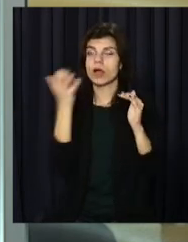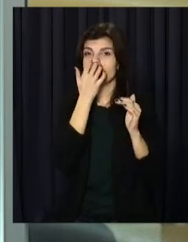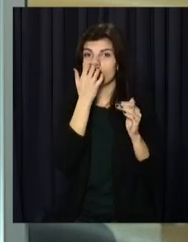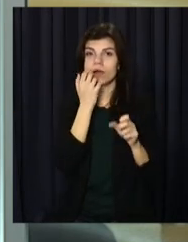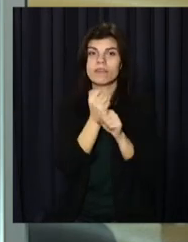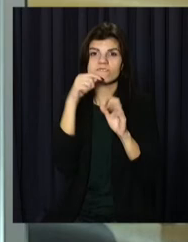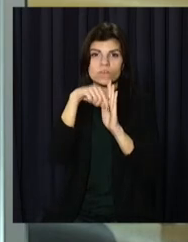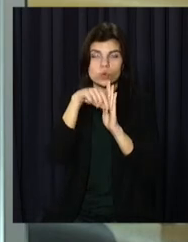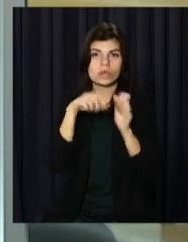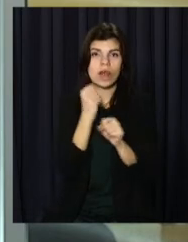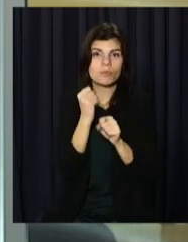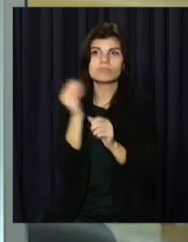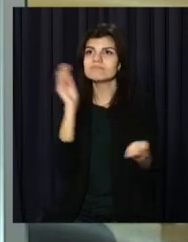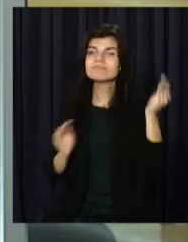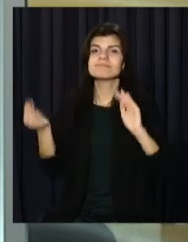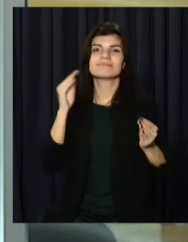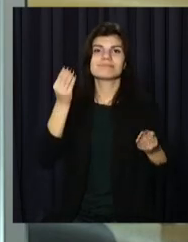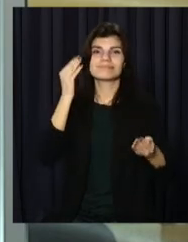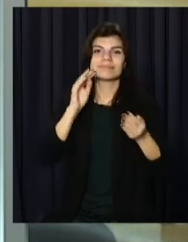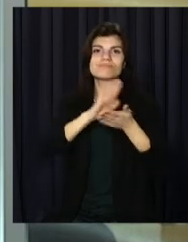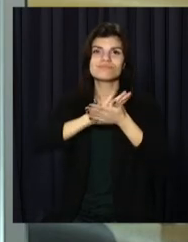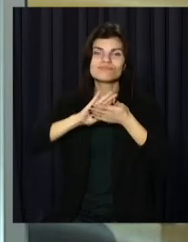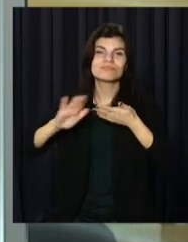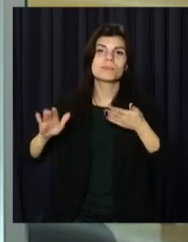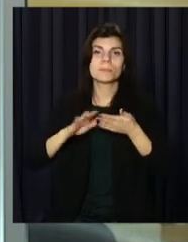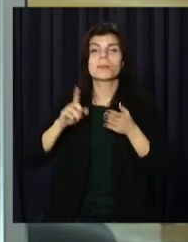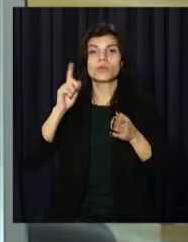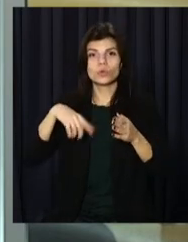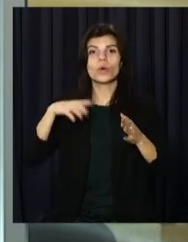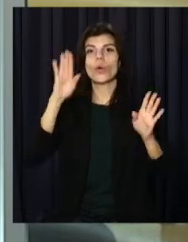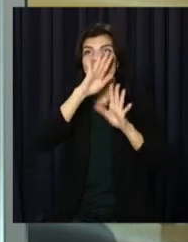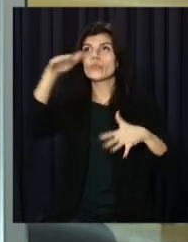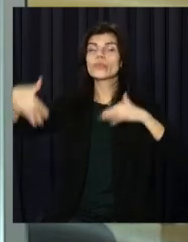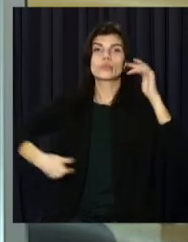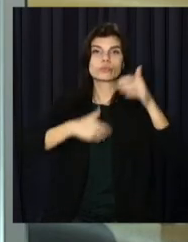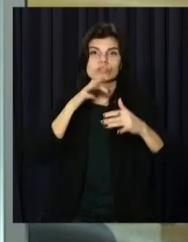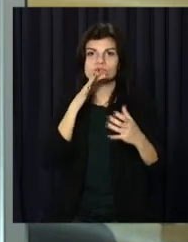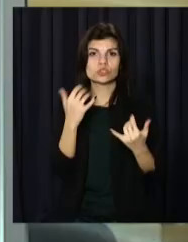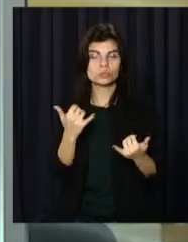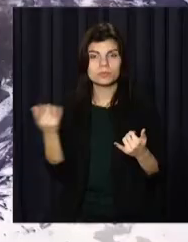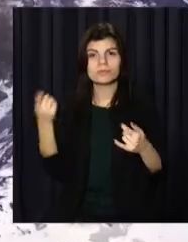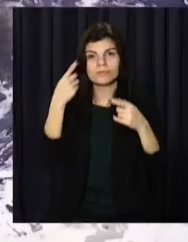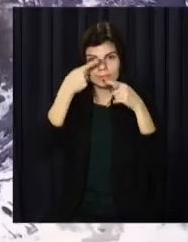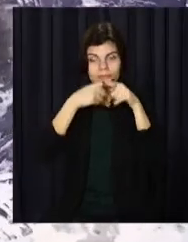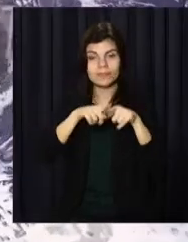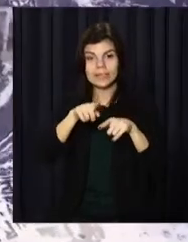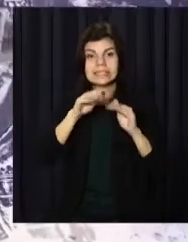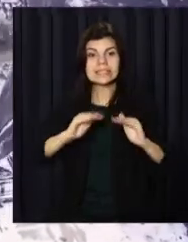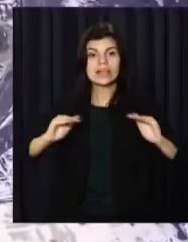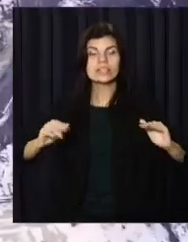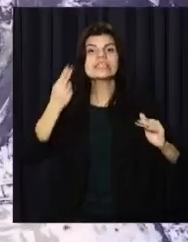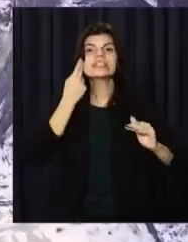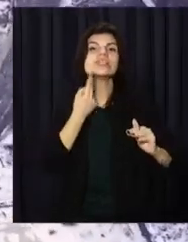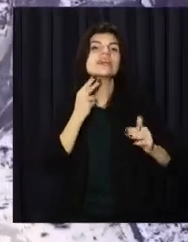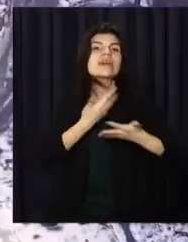виконують внутрішні роботи. Зокрема, монтують сучасну систему вентиляції. За проєктом садочок розфарбують у різні